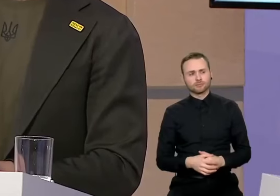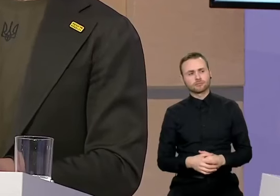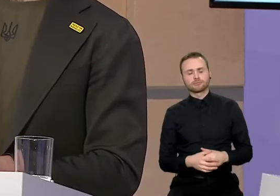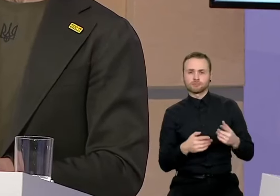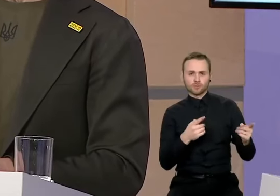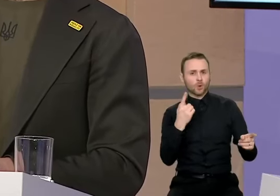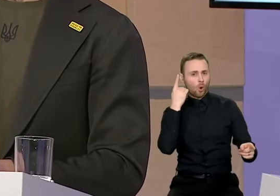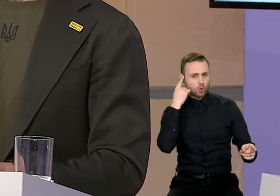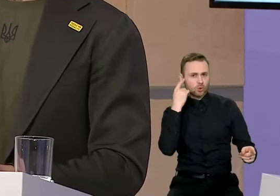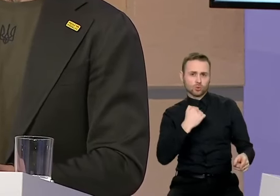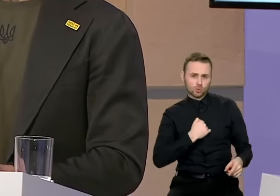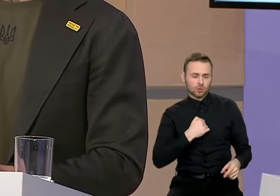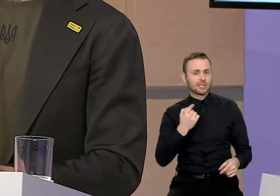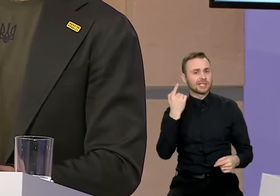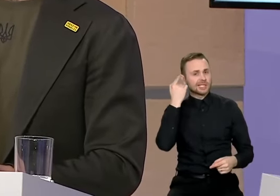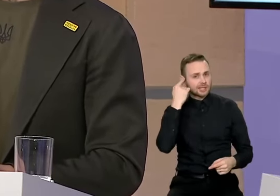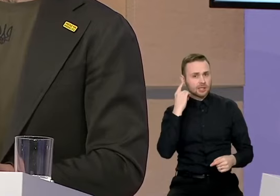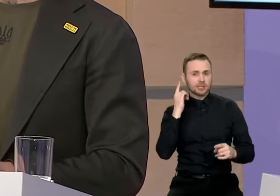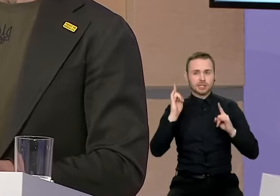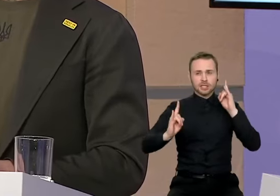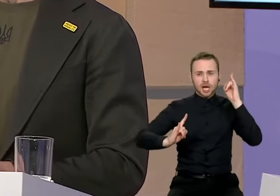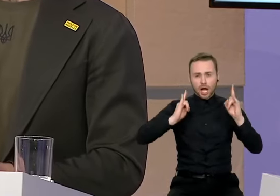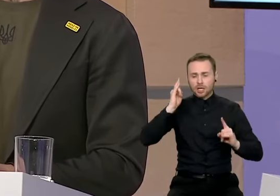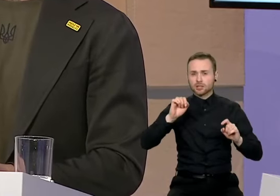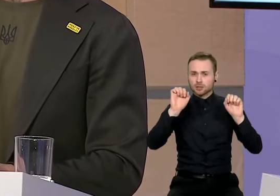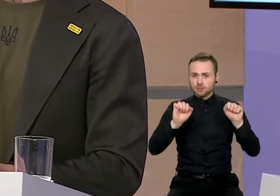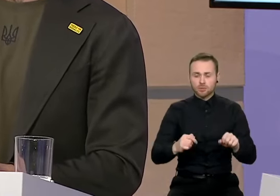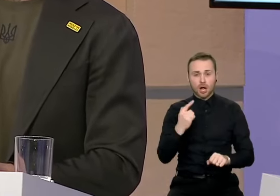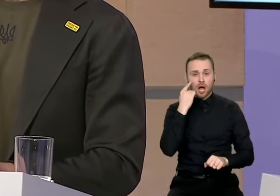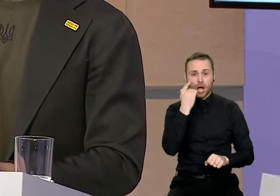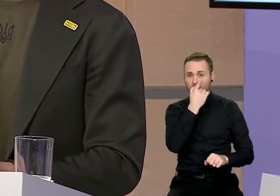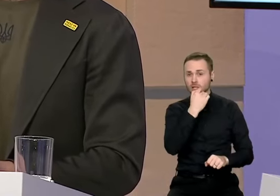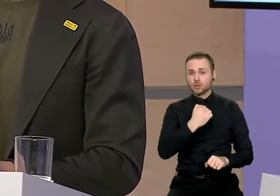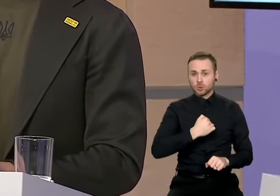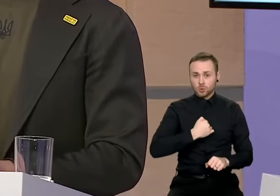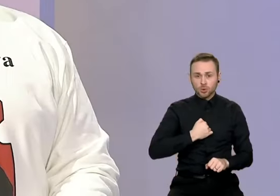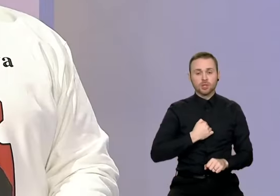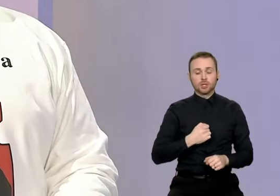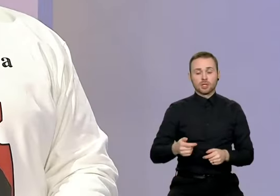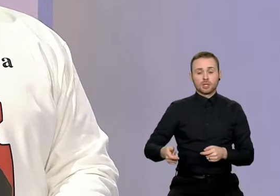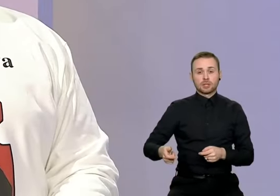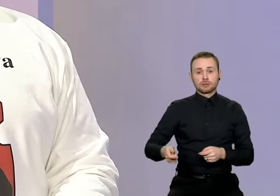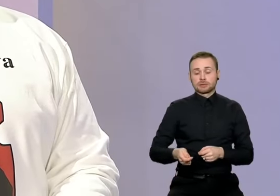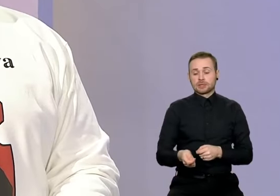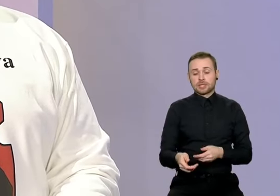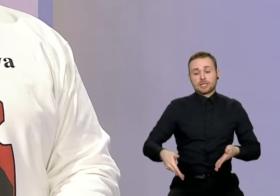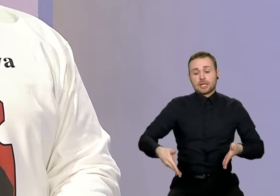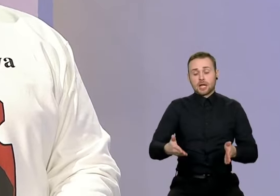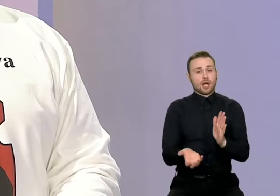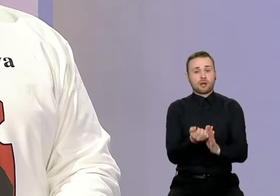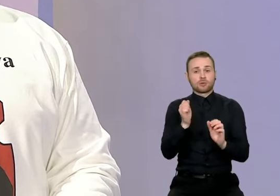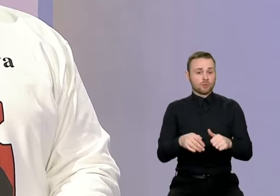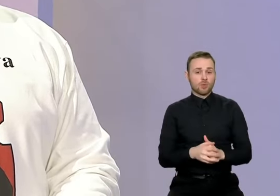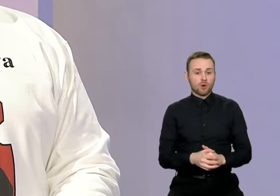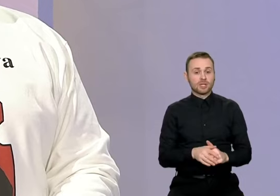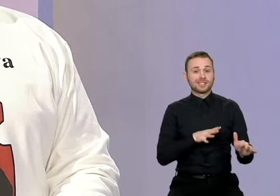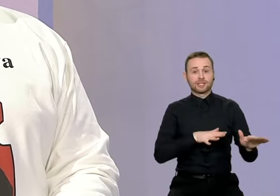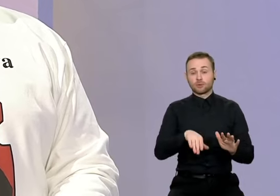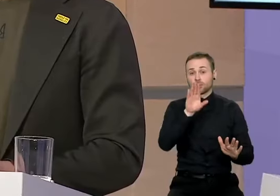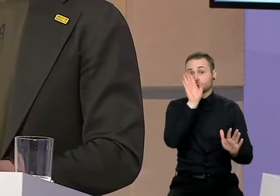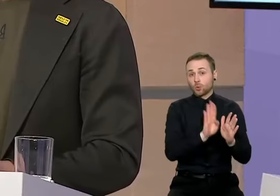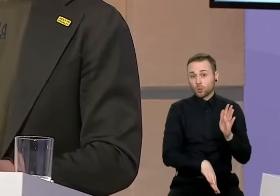turite ausis, galite girdėti sirenas, jūs turite akis, galite rasti kelią. Ir tikrai manau, kad kriziniai situacijai jums bus lengviau